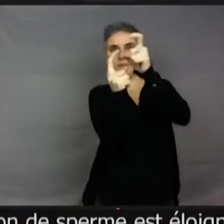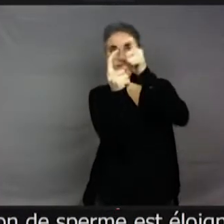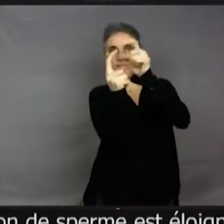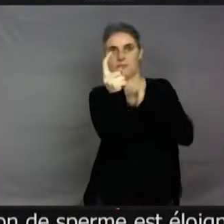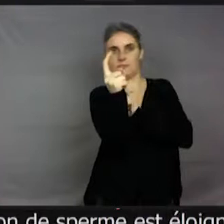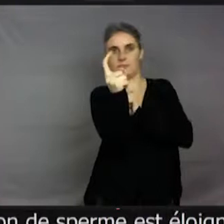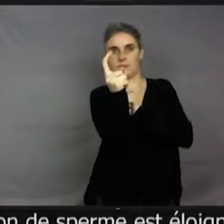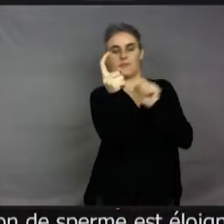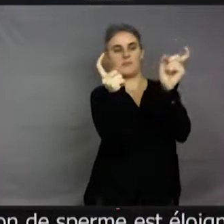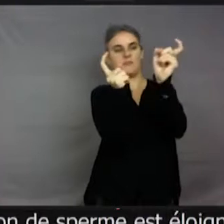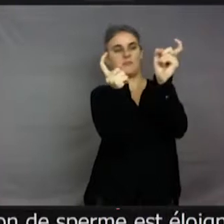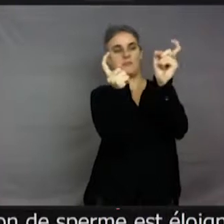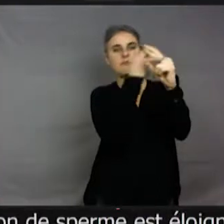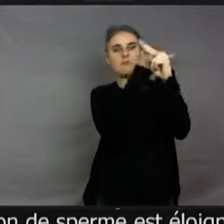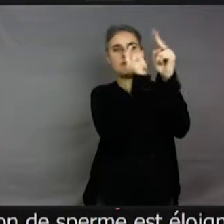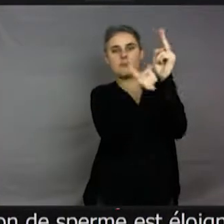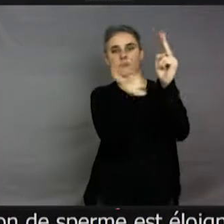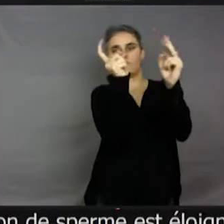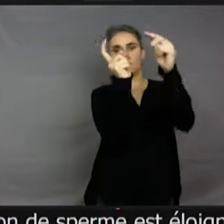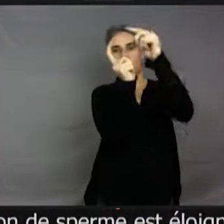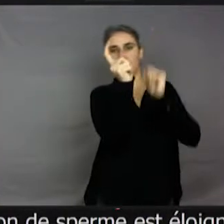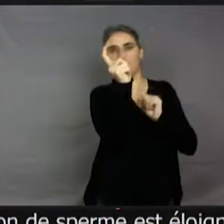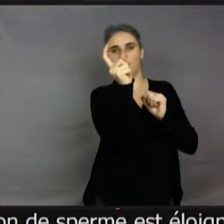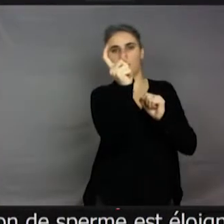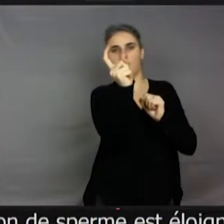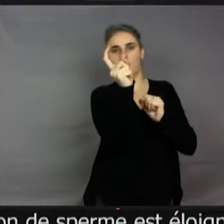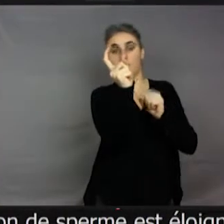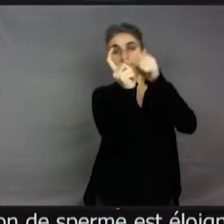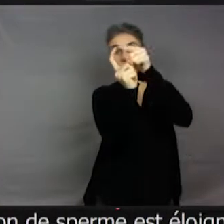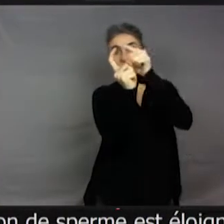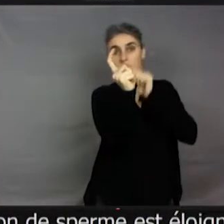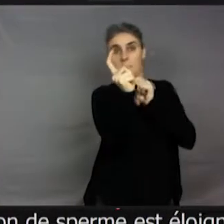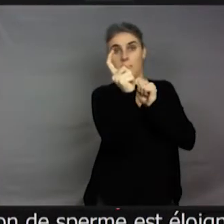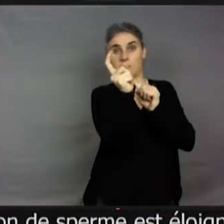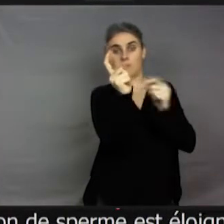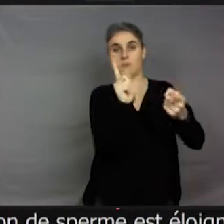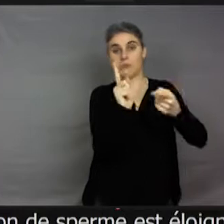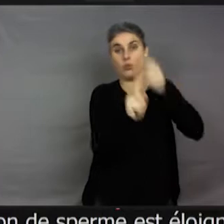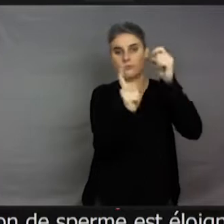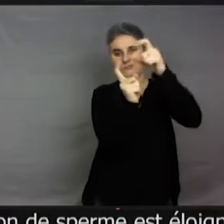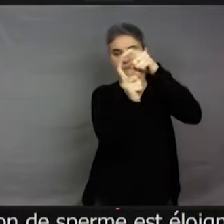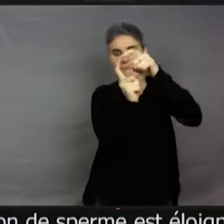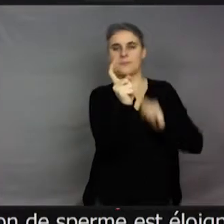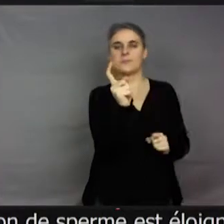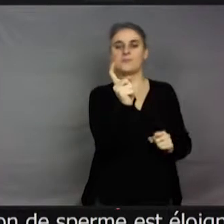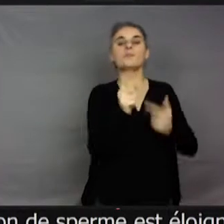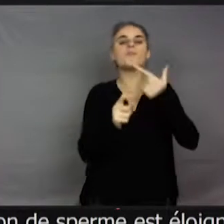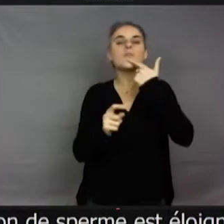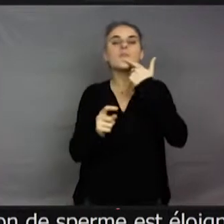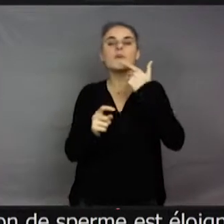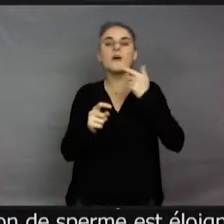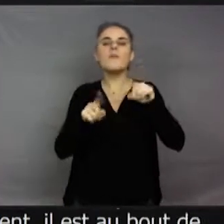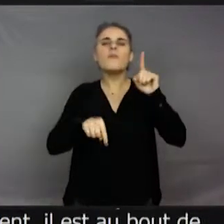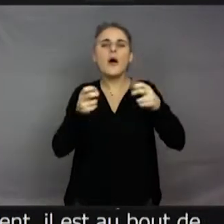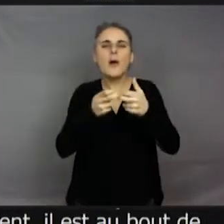plupart du temps, les organes copulateurs sont au bout du corps, au bout de l'abdomen, la dernière partie du corps. Donc, quand vous voyez des punaises